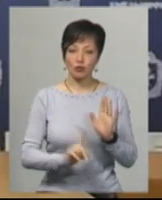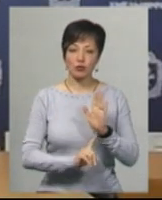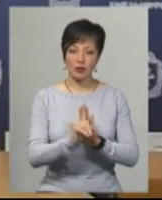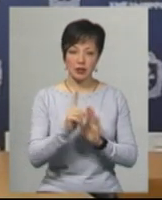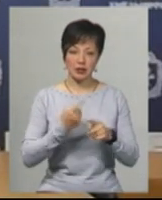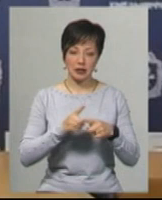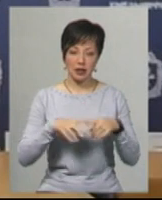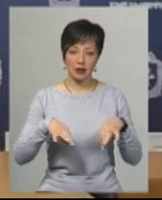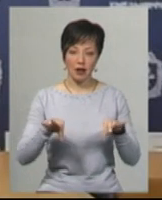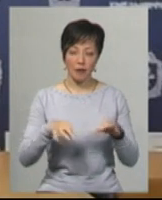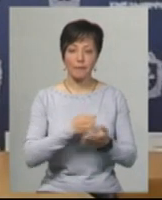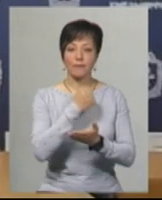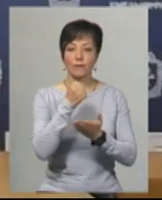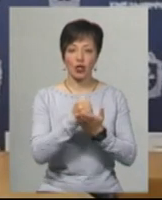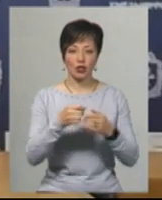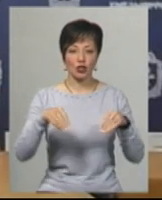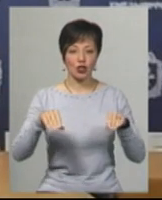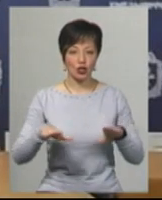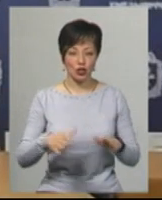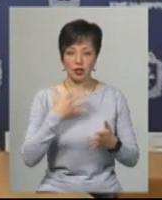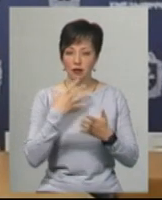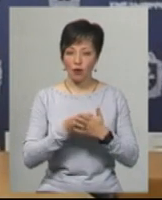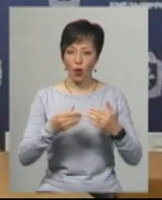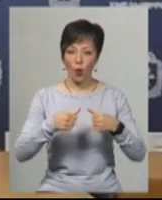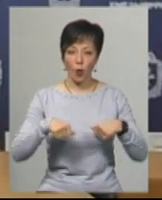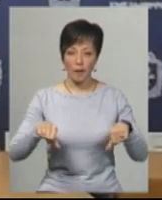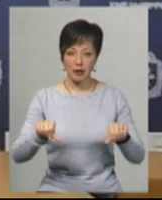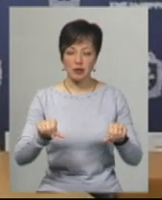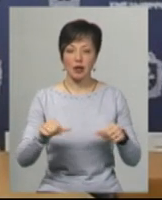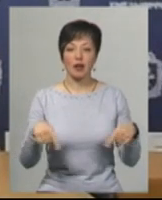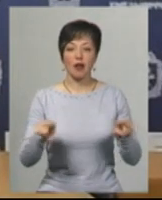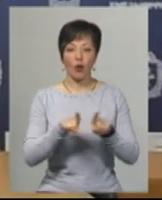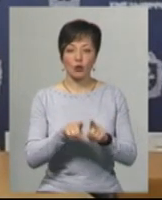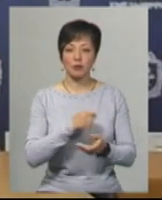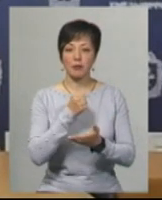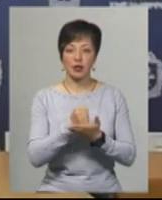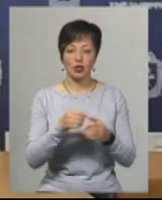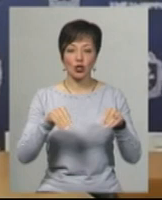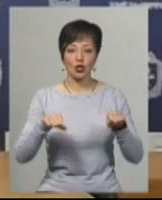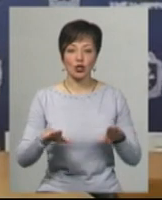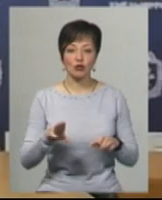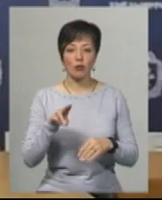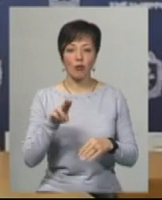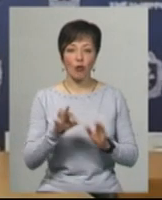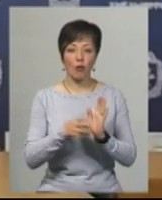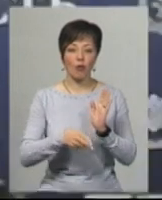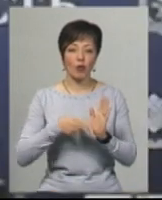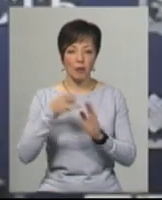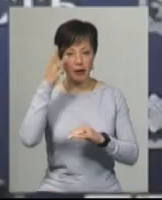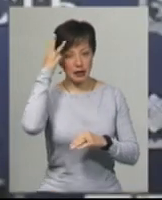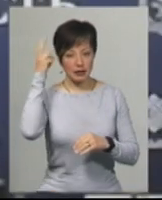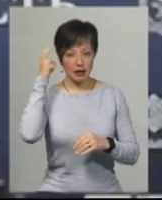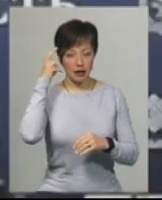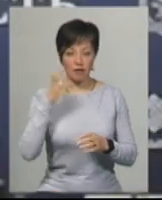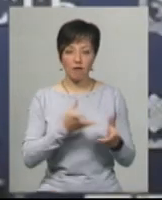цей транспорт, тобто ми прийняли відповідне рішення на своїй комісії. Ми також прийняли, як я говорив, рішення по потягу Хмельницький-Київ.